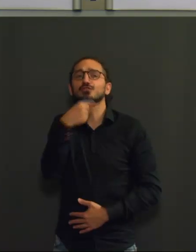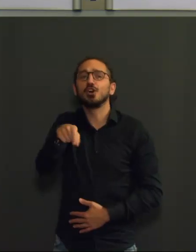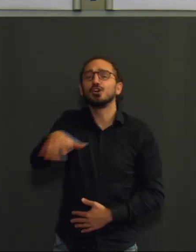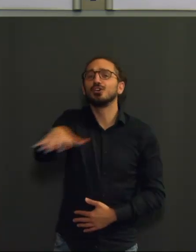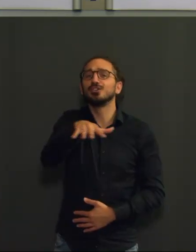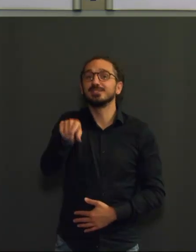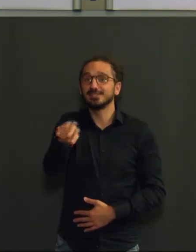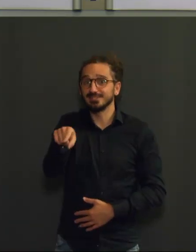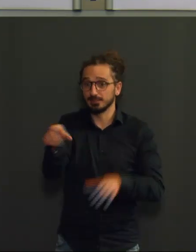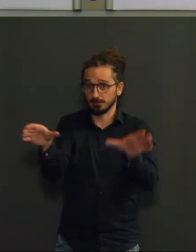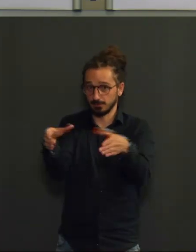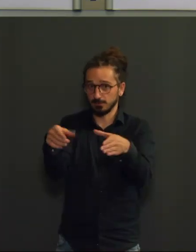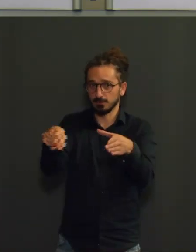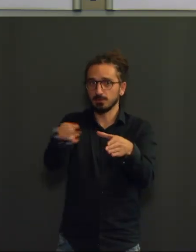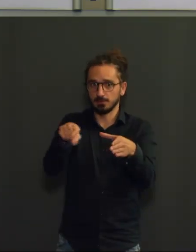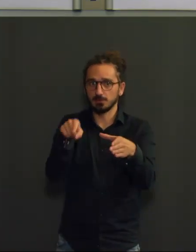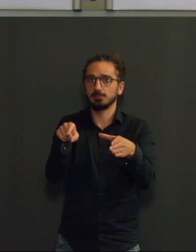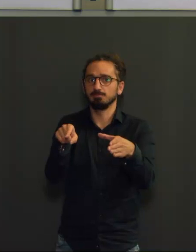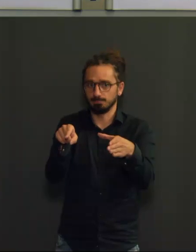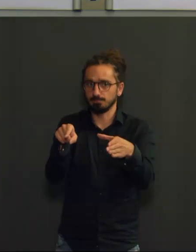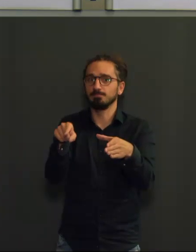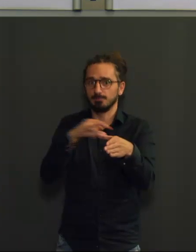celle des plus de 80 ans.